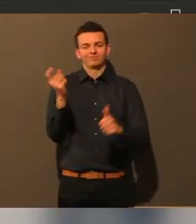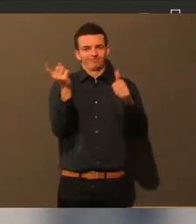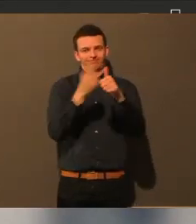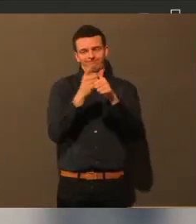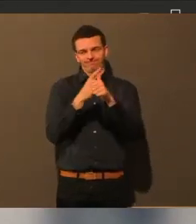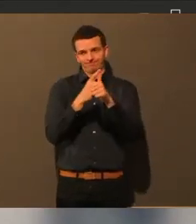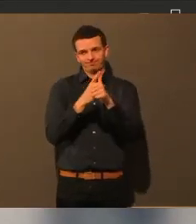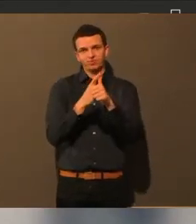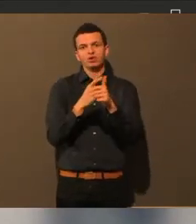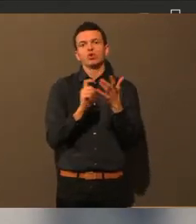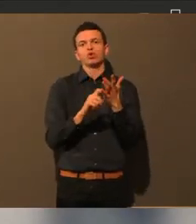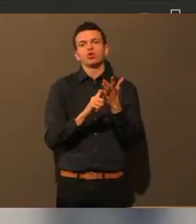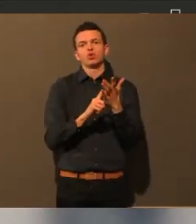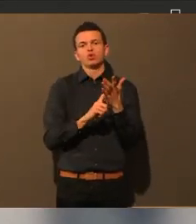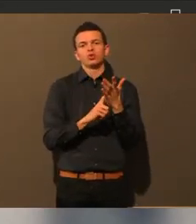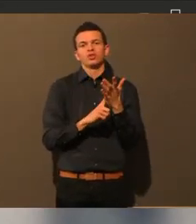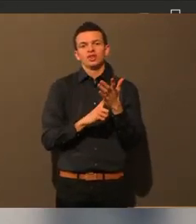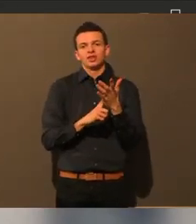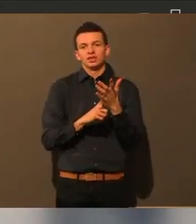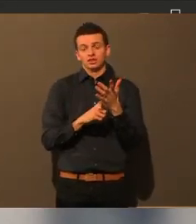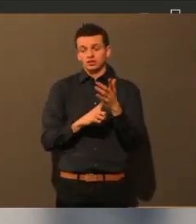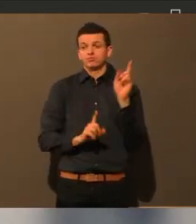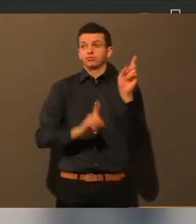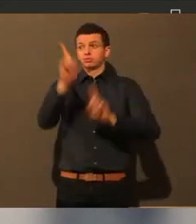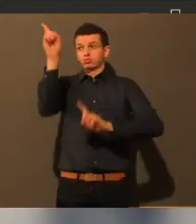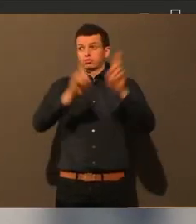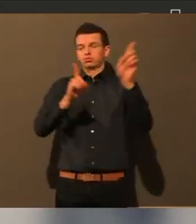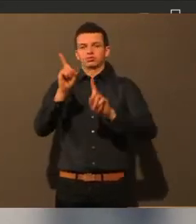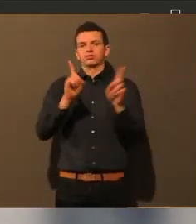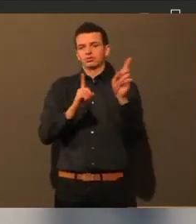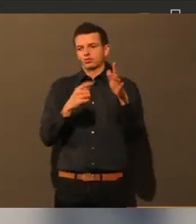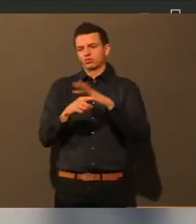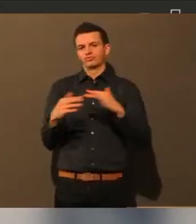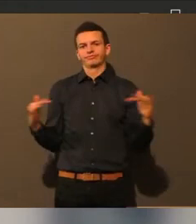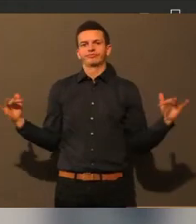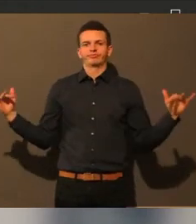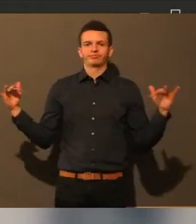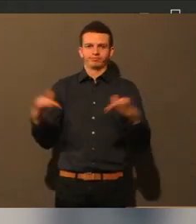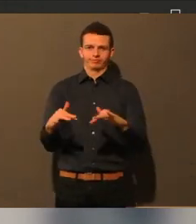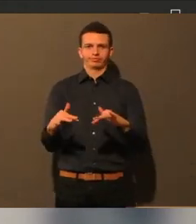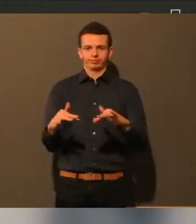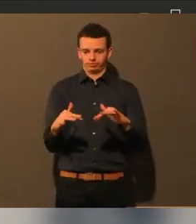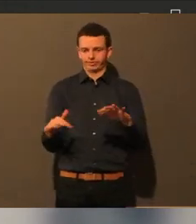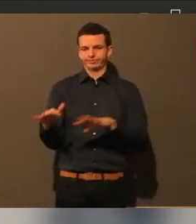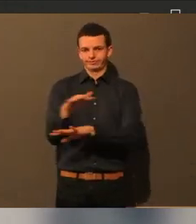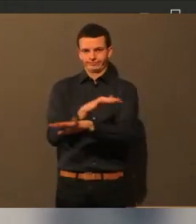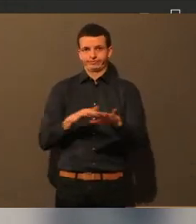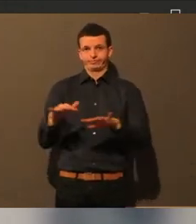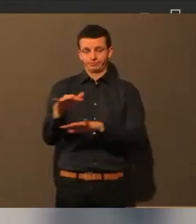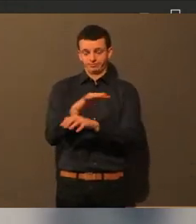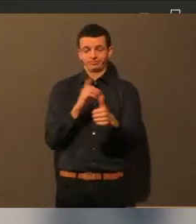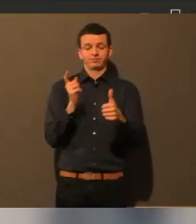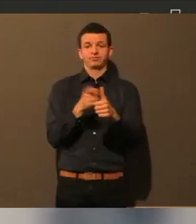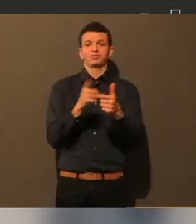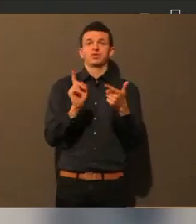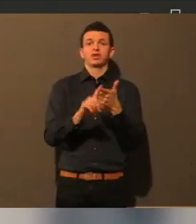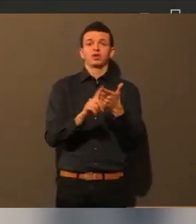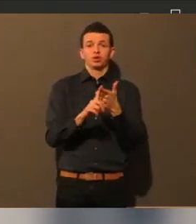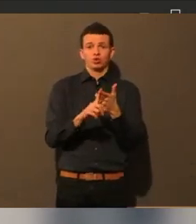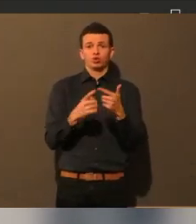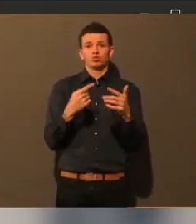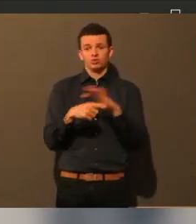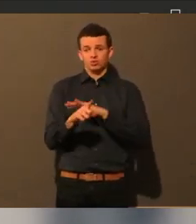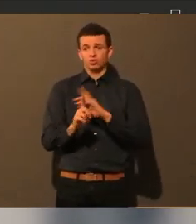wollen. Und zum anderen gibt es das Feuerwerkverbot deswegen, weil wir die Krankenhäuser und die